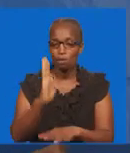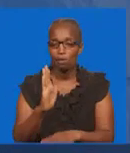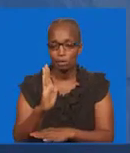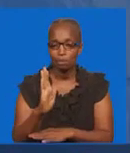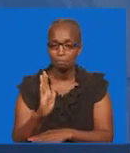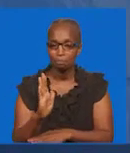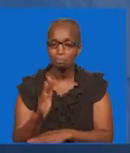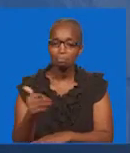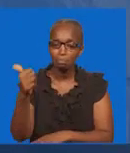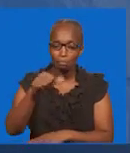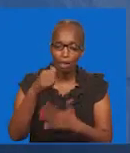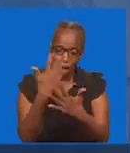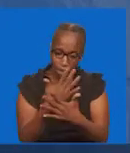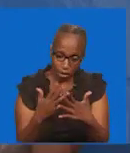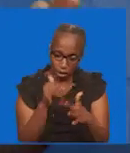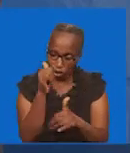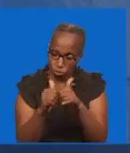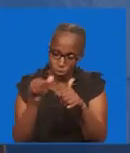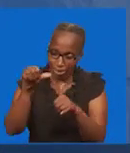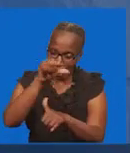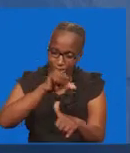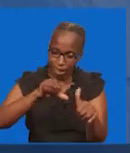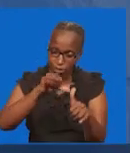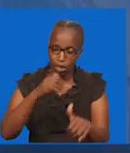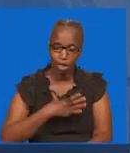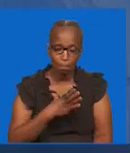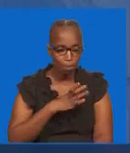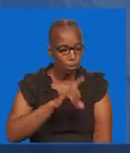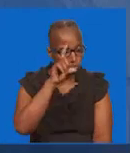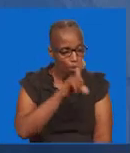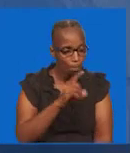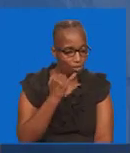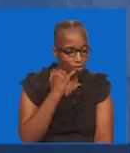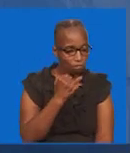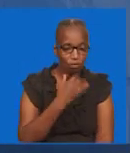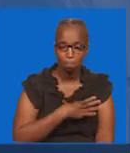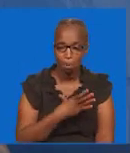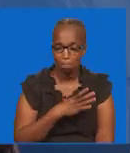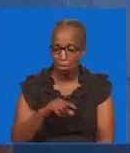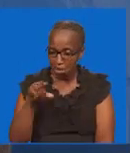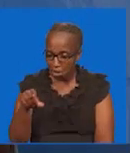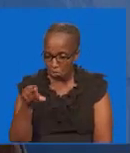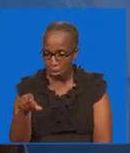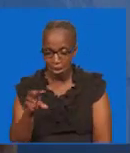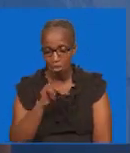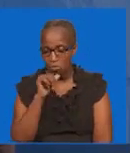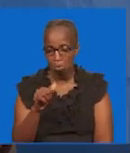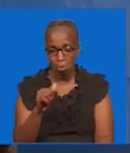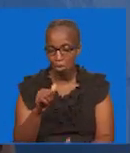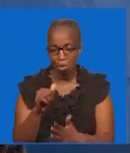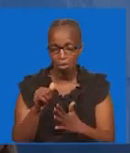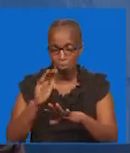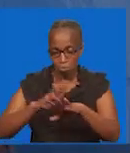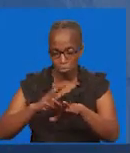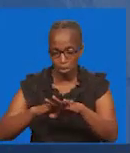Surrounding God's people Kitu kile ambacho Kini wazunguka Watu wa mungu Tunastaili kuambia This one is not